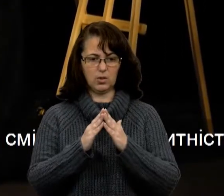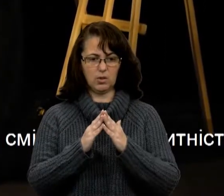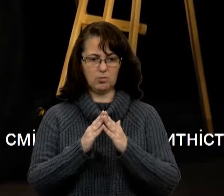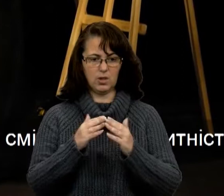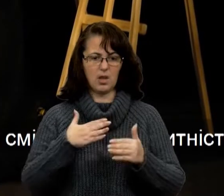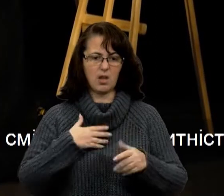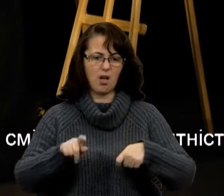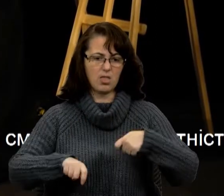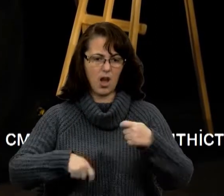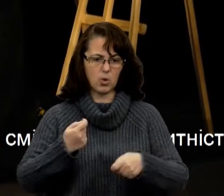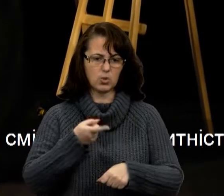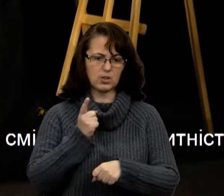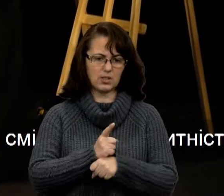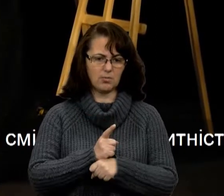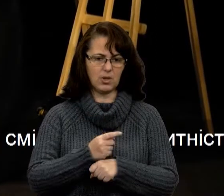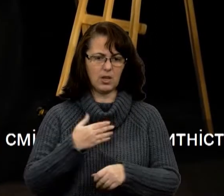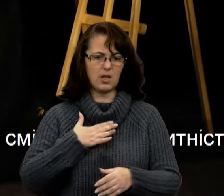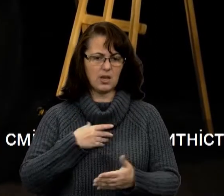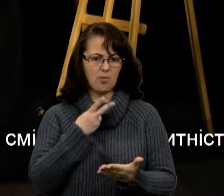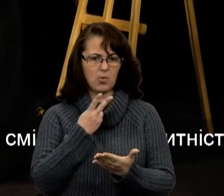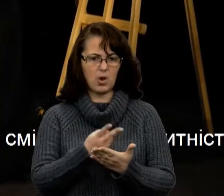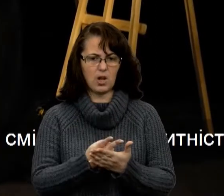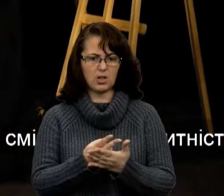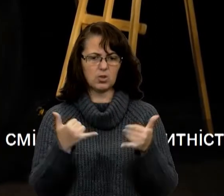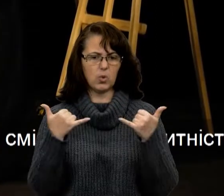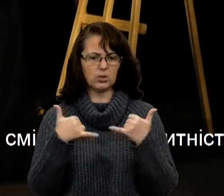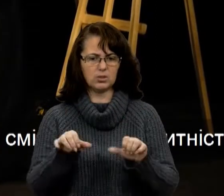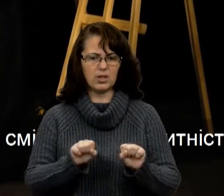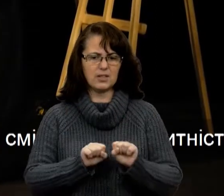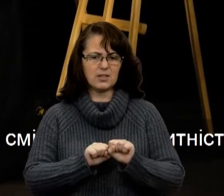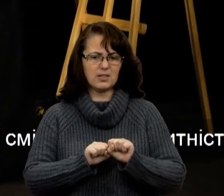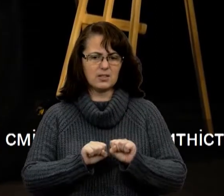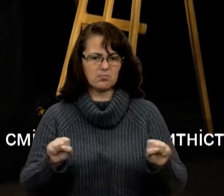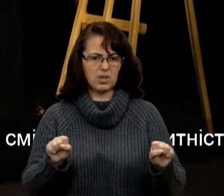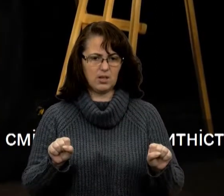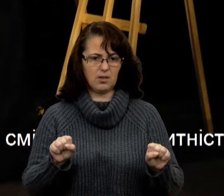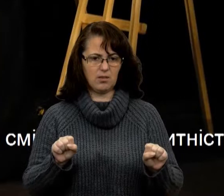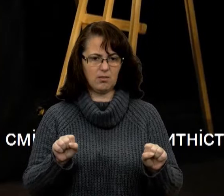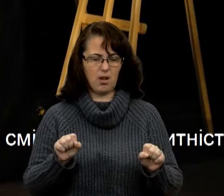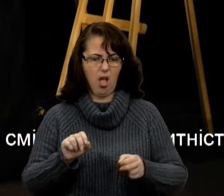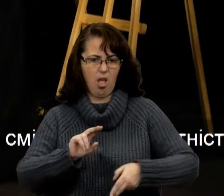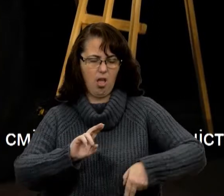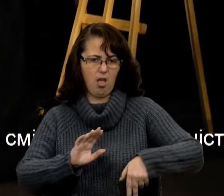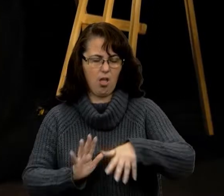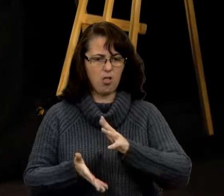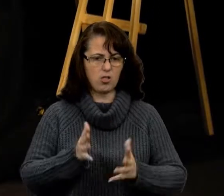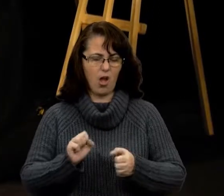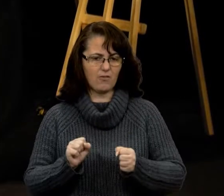запрет. Я проявлю невероятну смілость і ловкость.